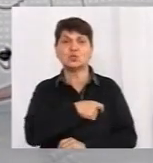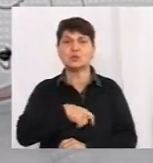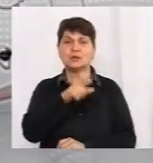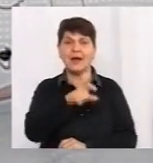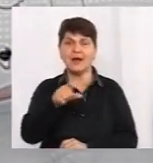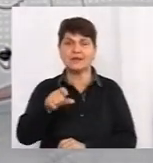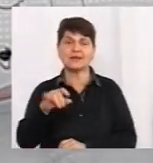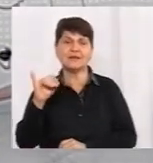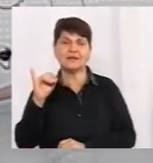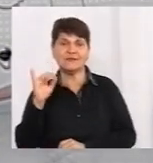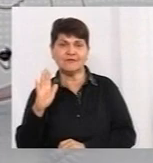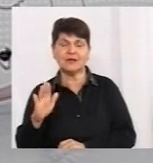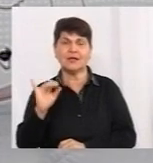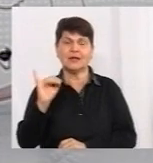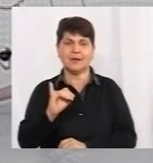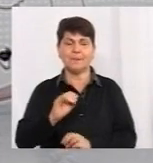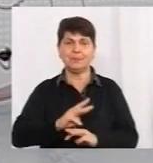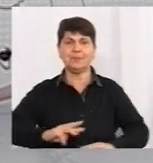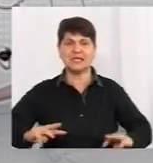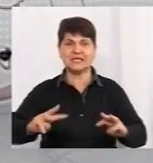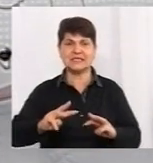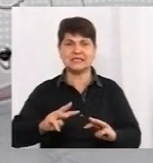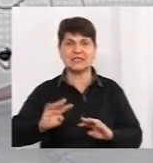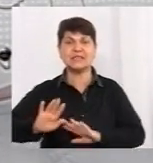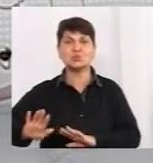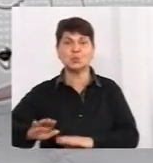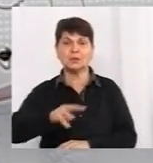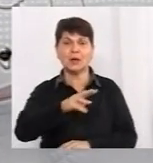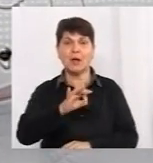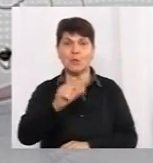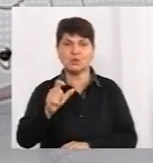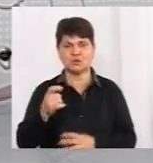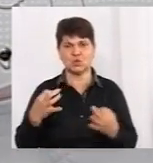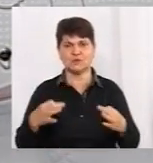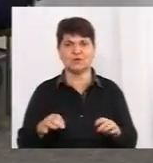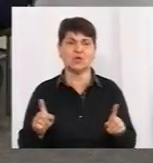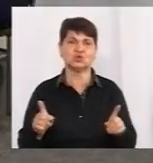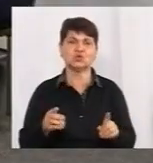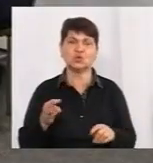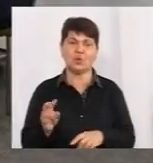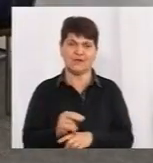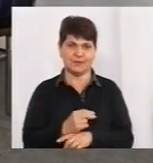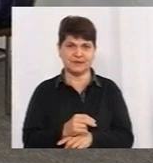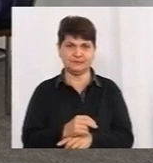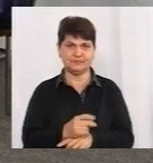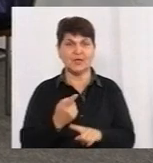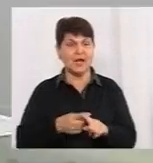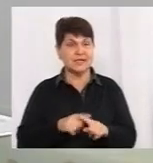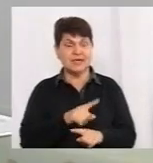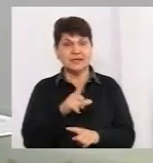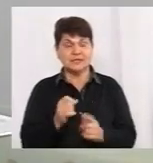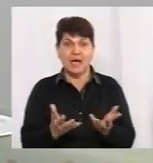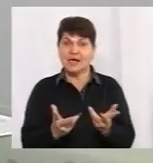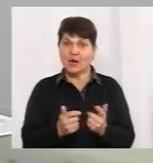заступника міністра МОЗ дозволило щось виправити. І це, власне, за рахунок цього і не